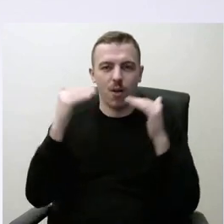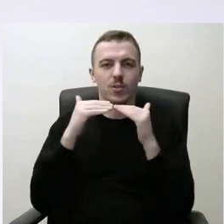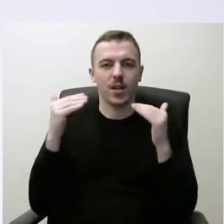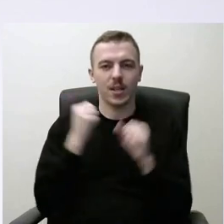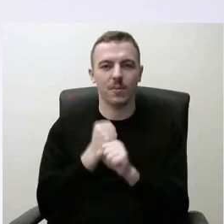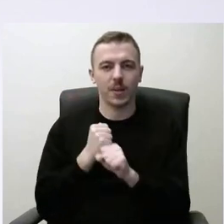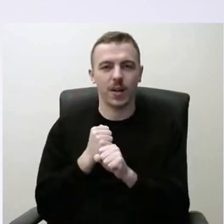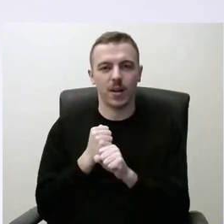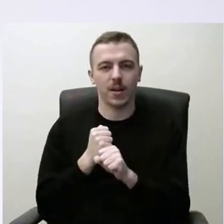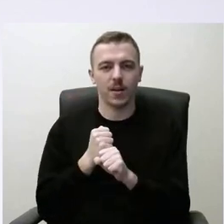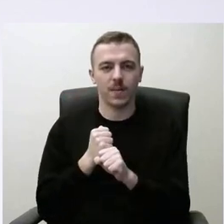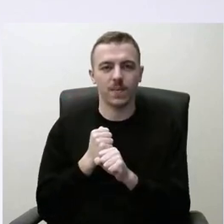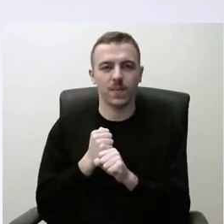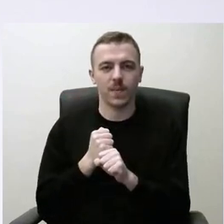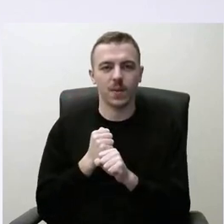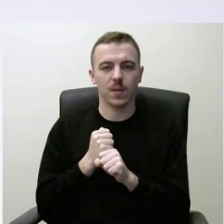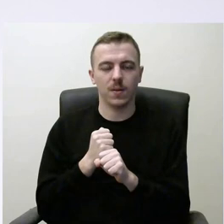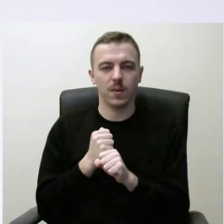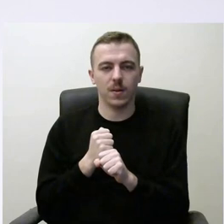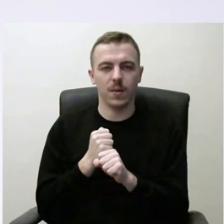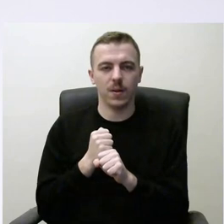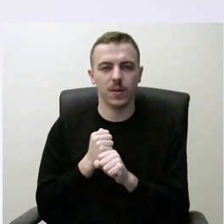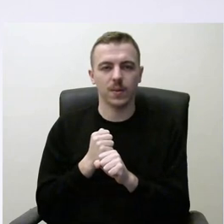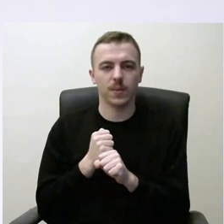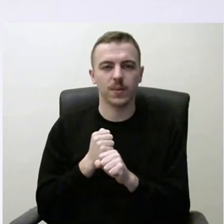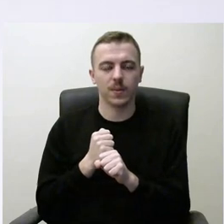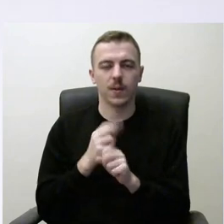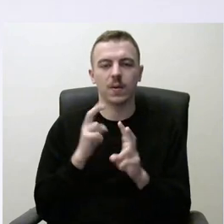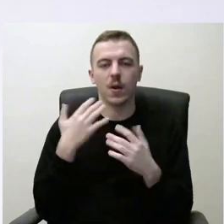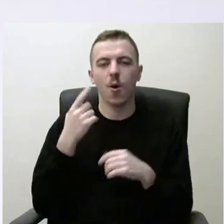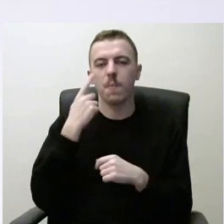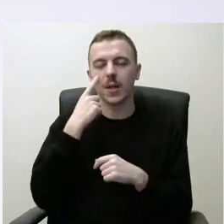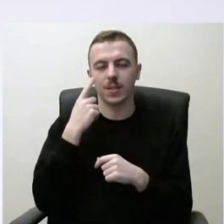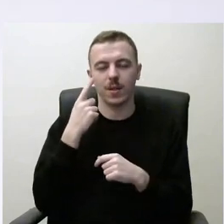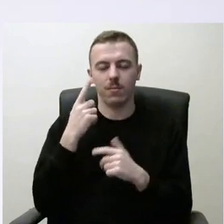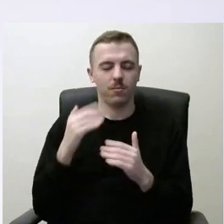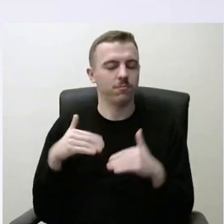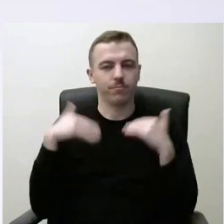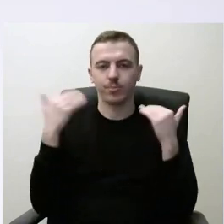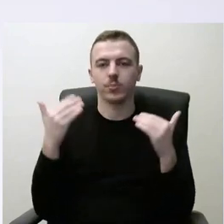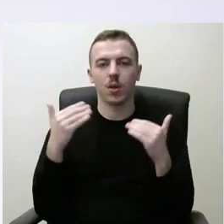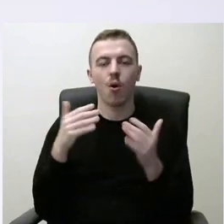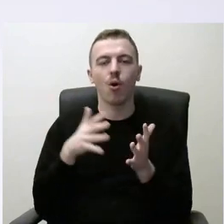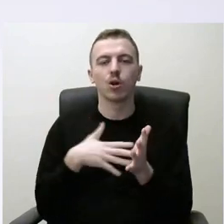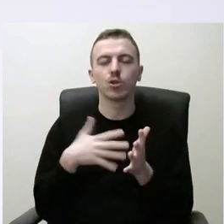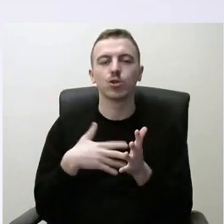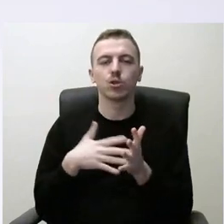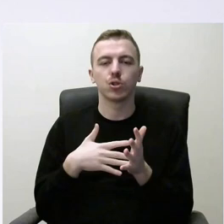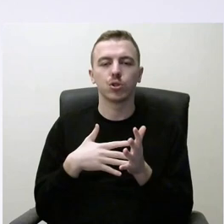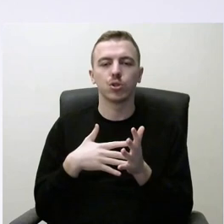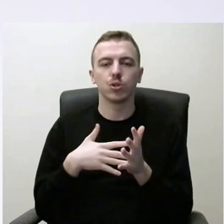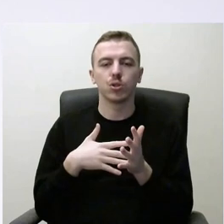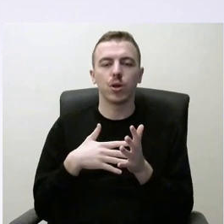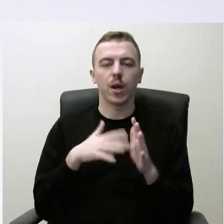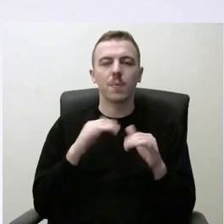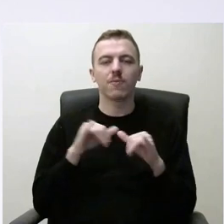į gana pastebimą aukšti. Kaip toliau turėtų vystytis